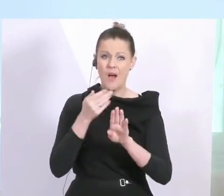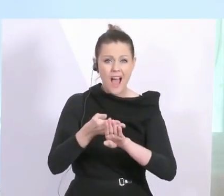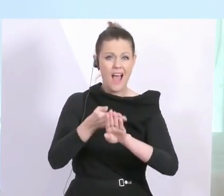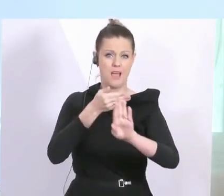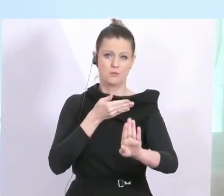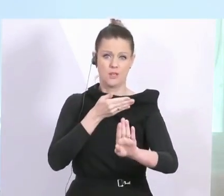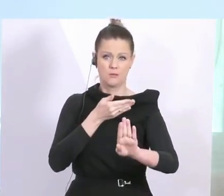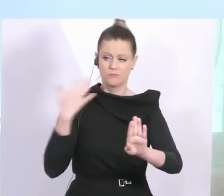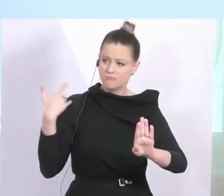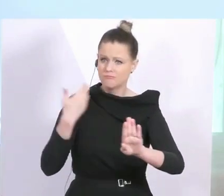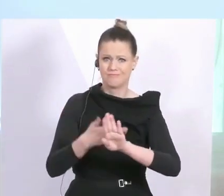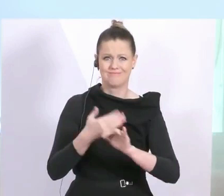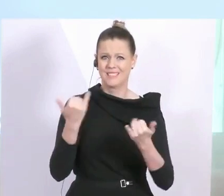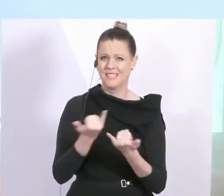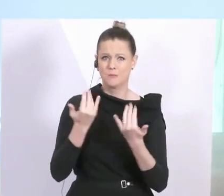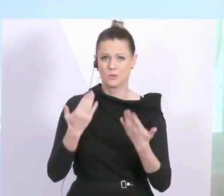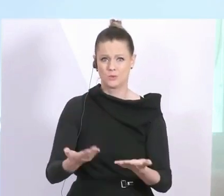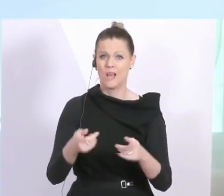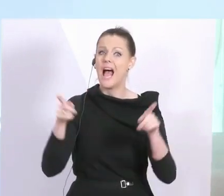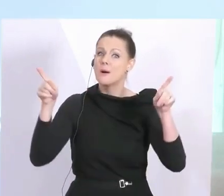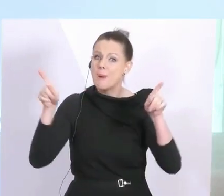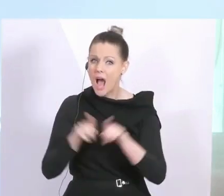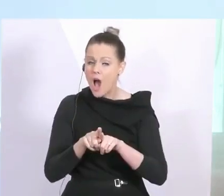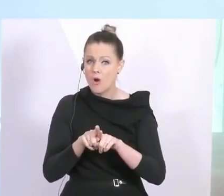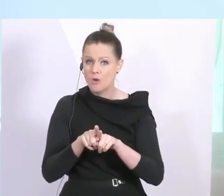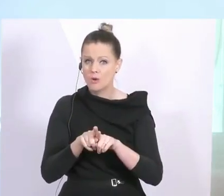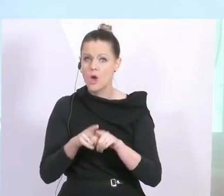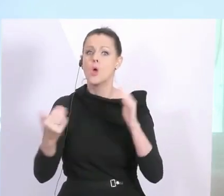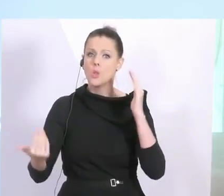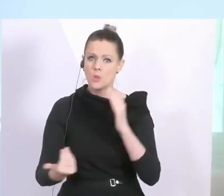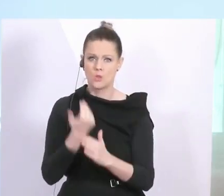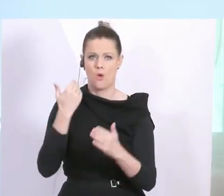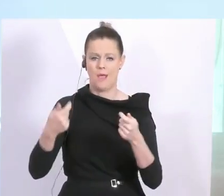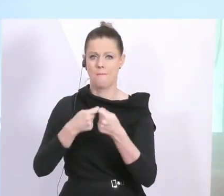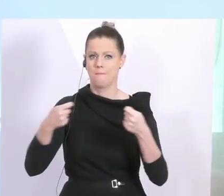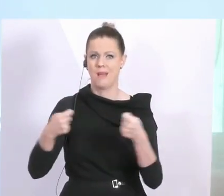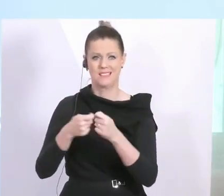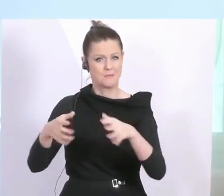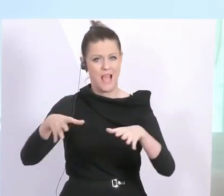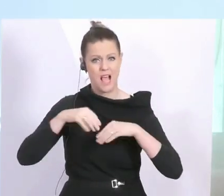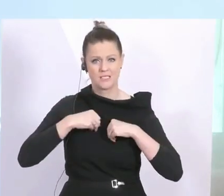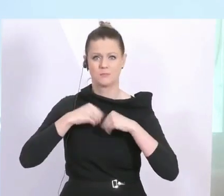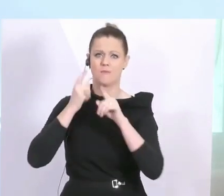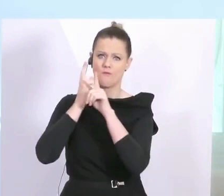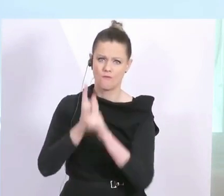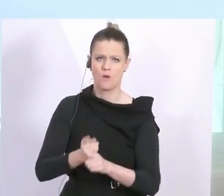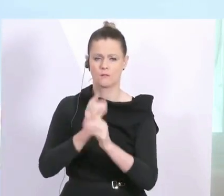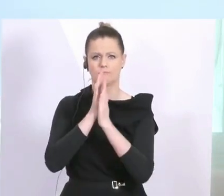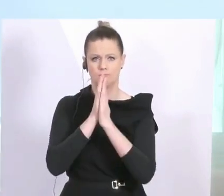halten. Das war immer schon klar. Aber es heißt auch, die neuen Maßnahmen zu befolgen.